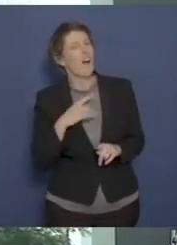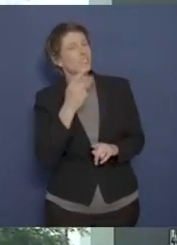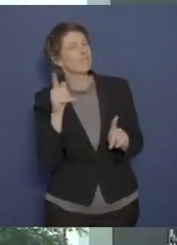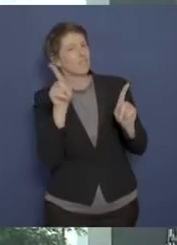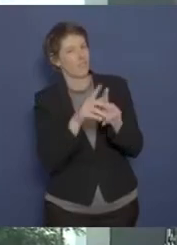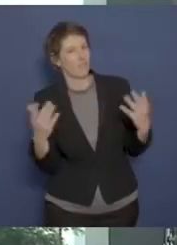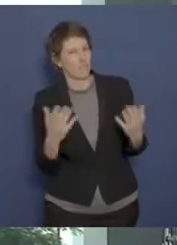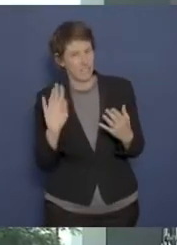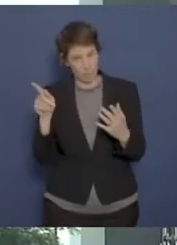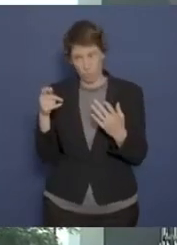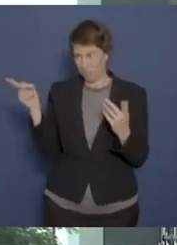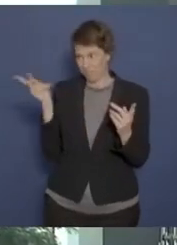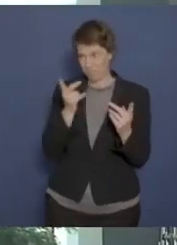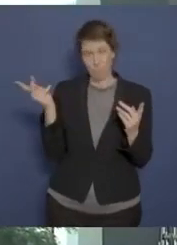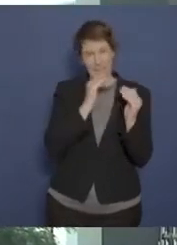möglich?